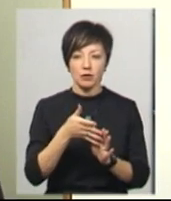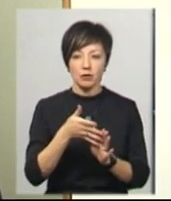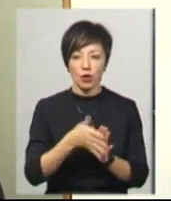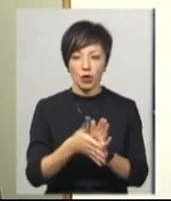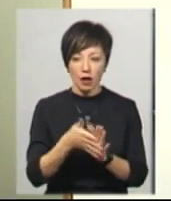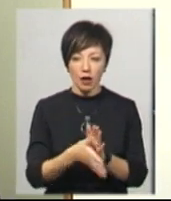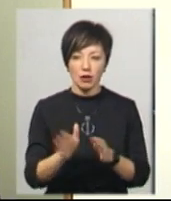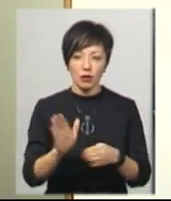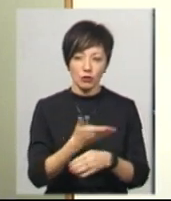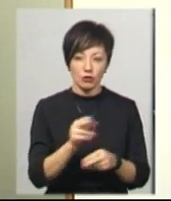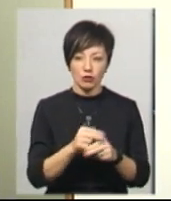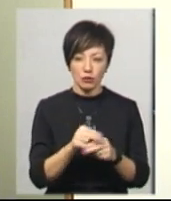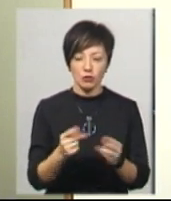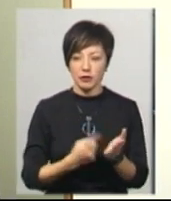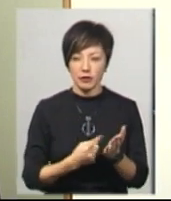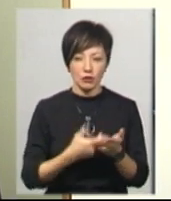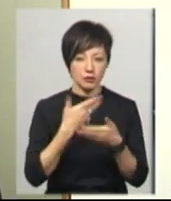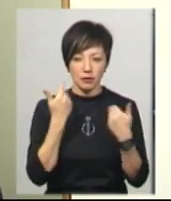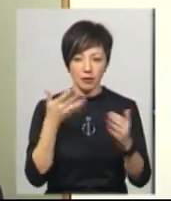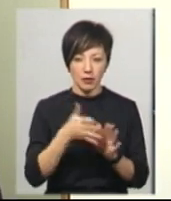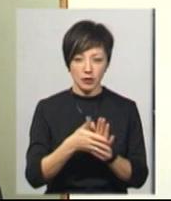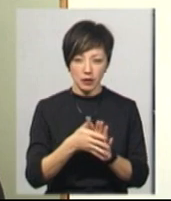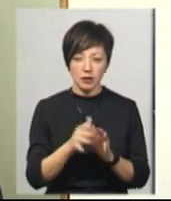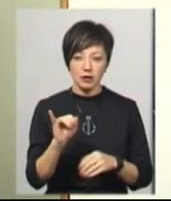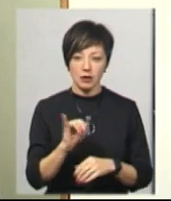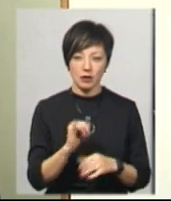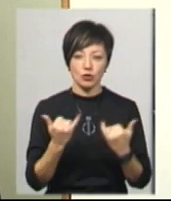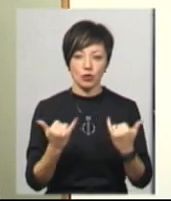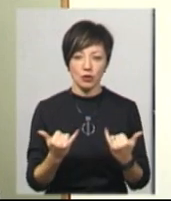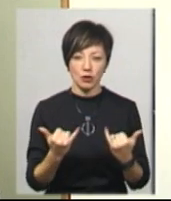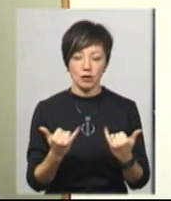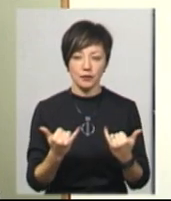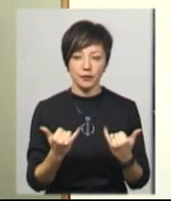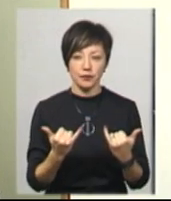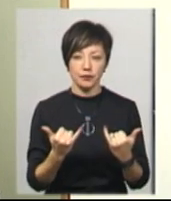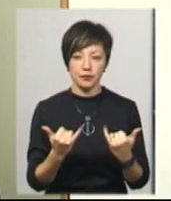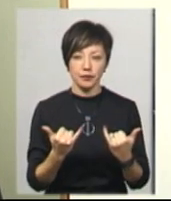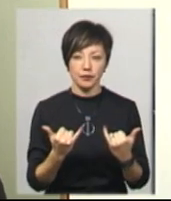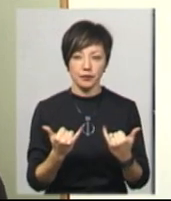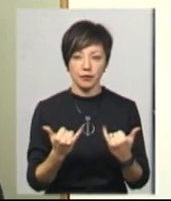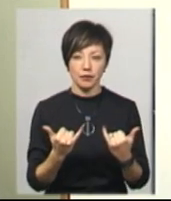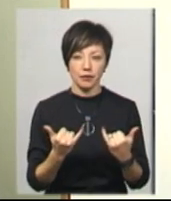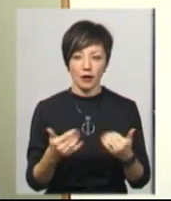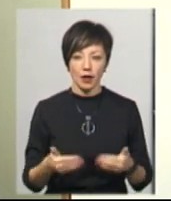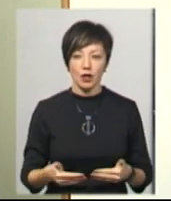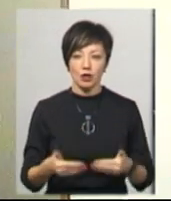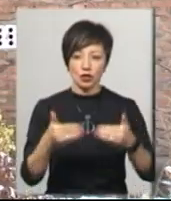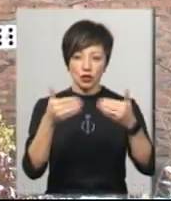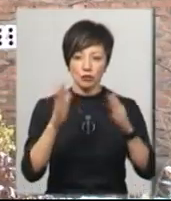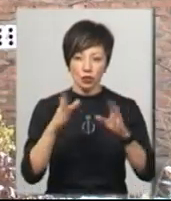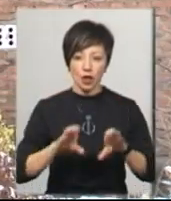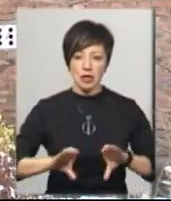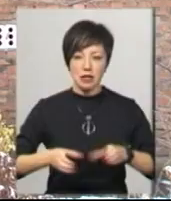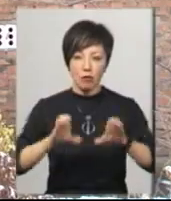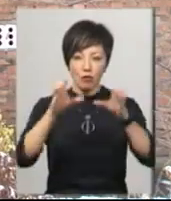підтверджено, що воно не протікає. І сьогодні ніша розбиття буде замурована.